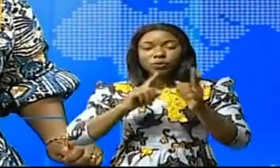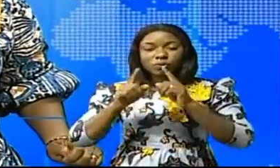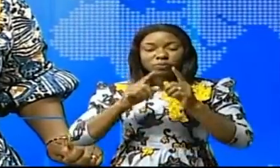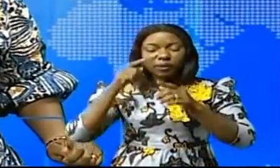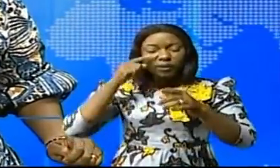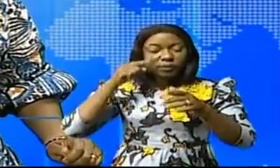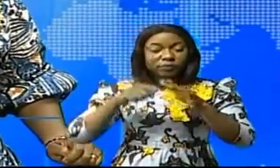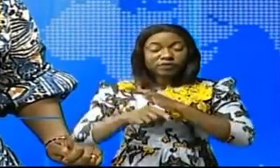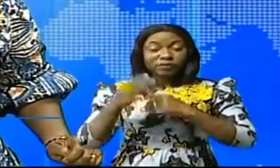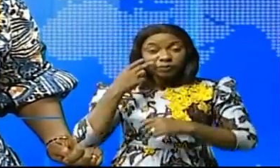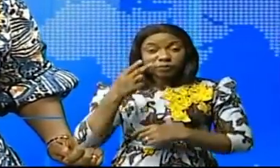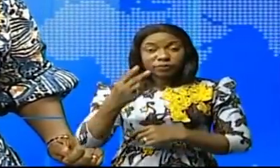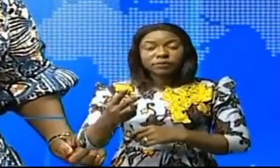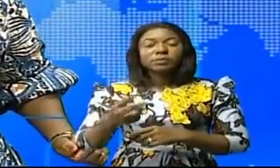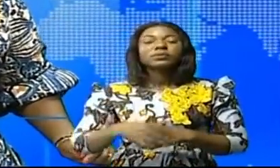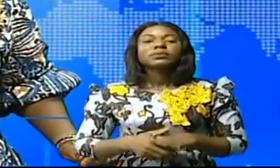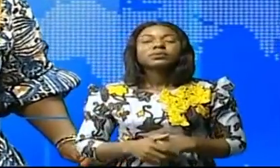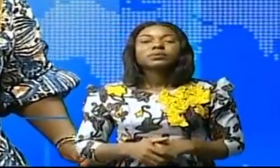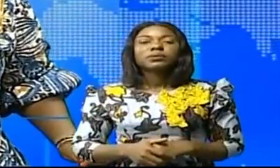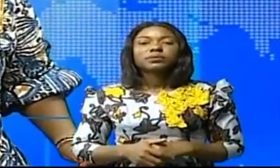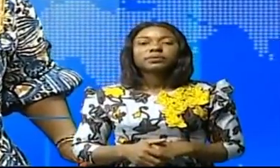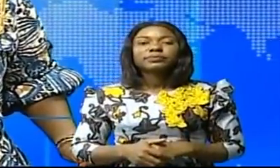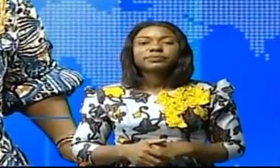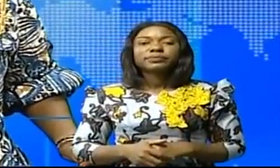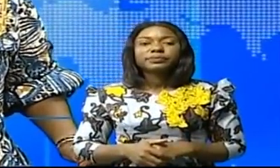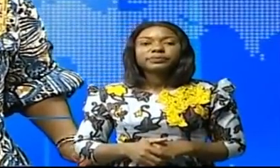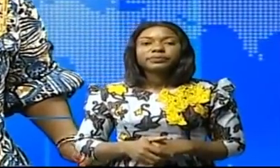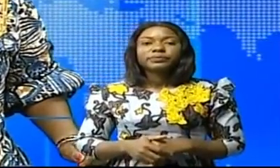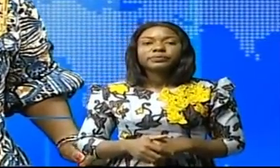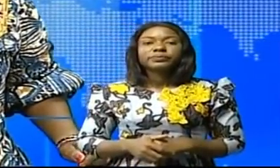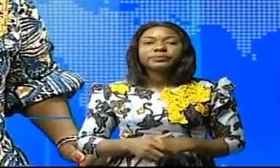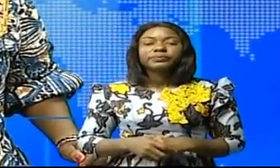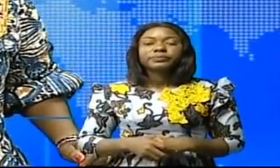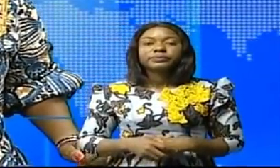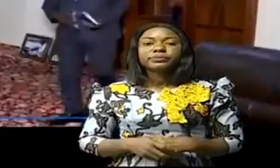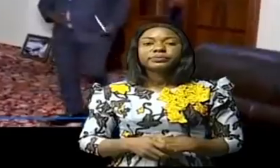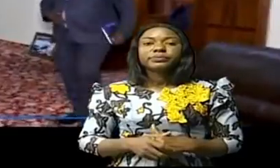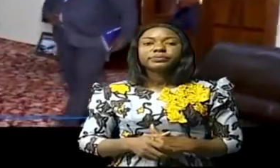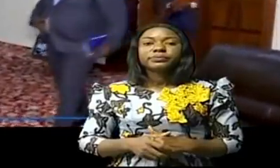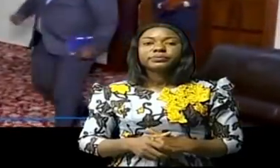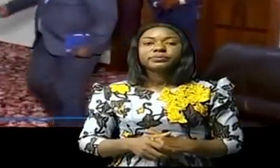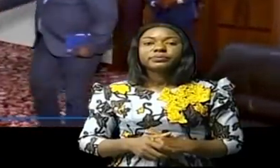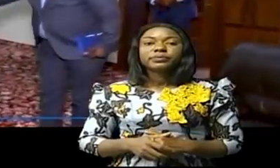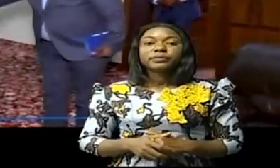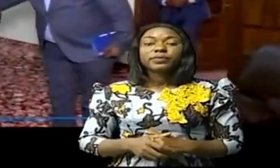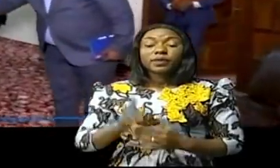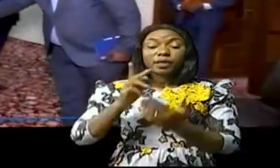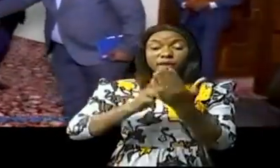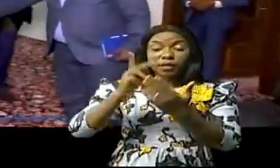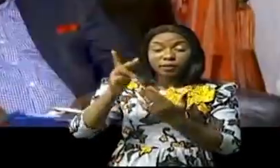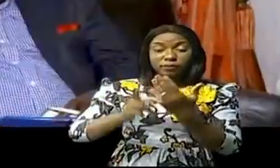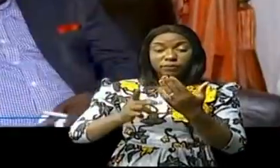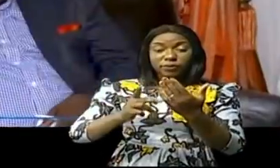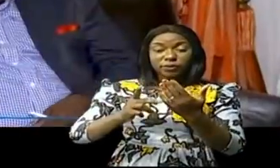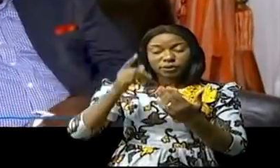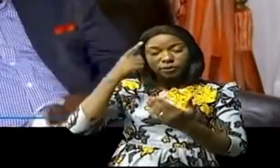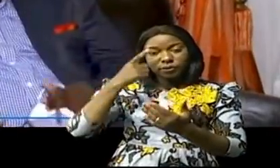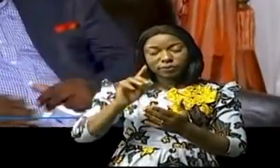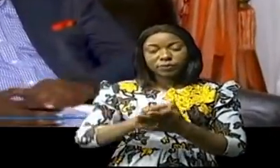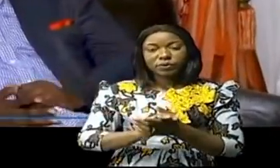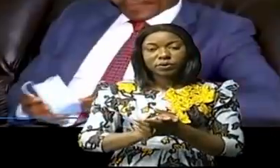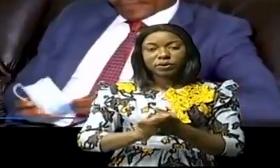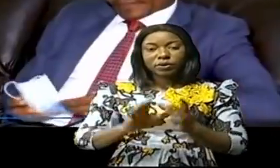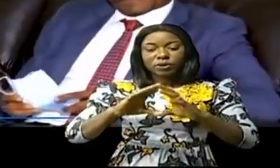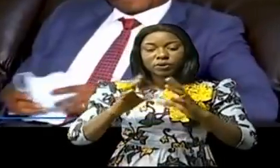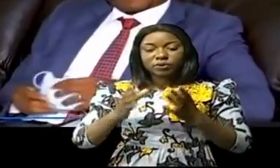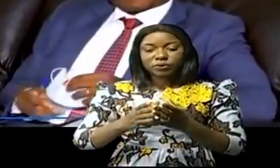et Patien Samboyo Katuku pour le reportage. Ces grands projets qui vont concerner la traçabilité de